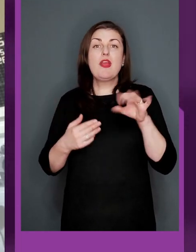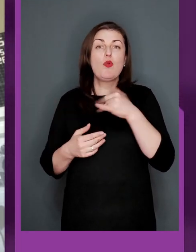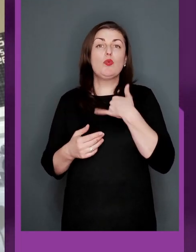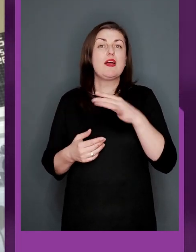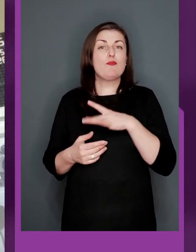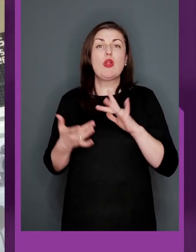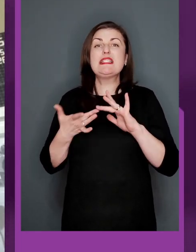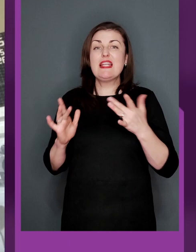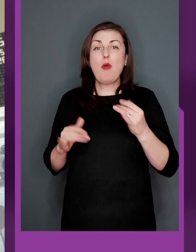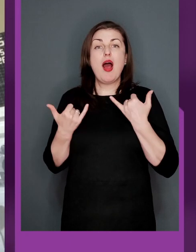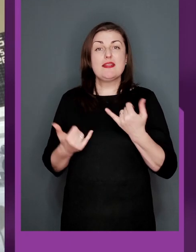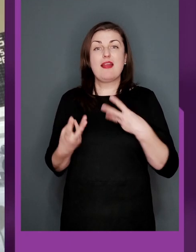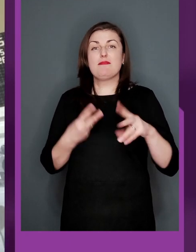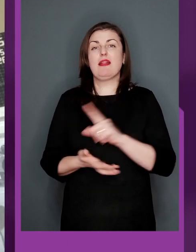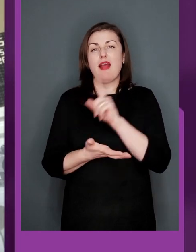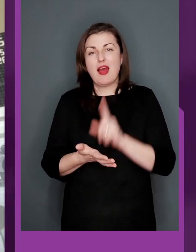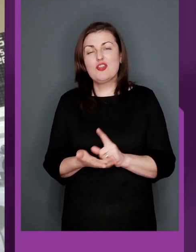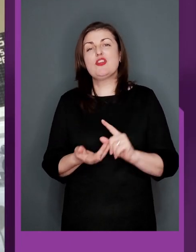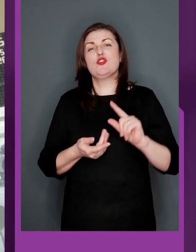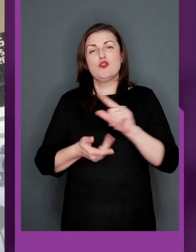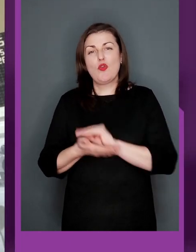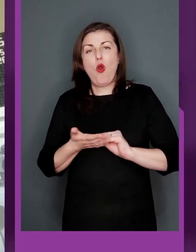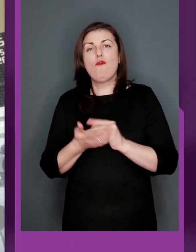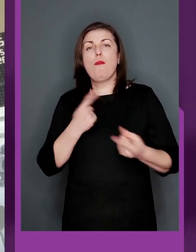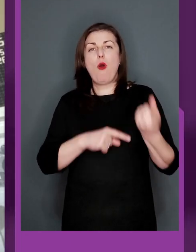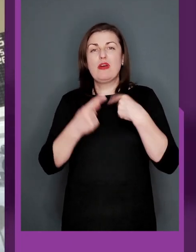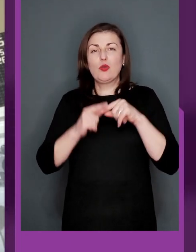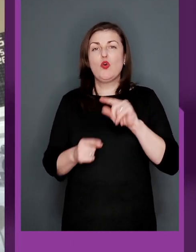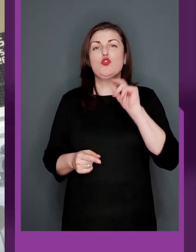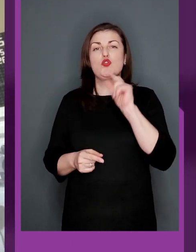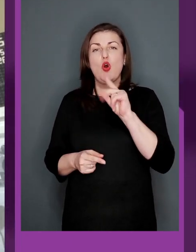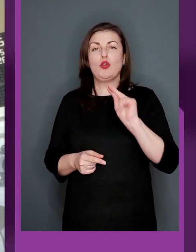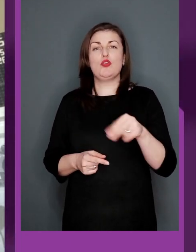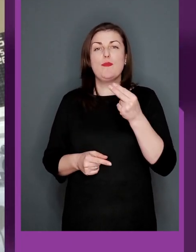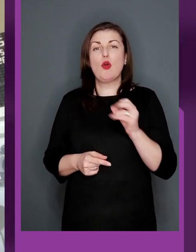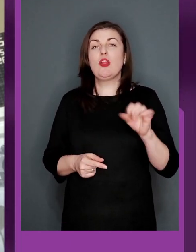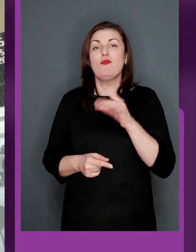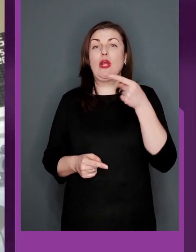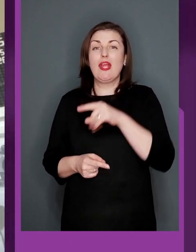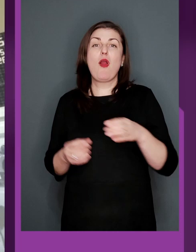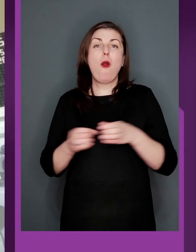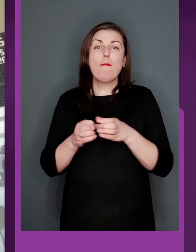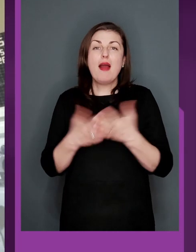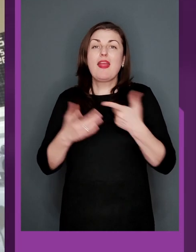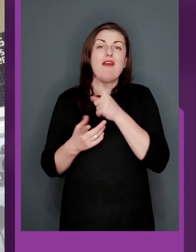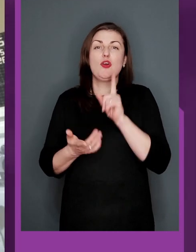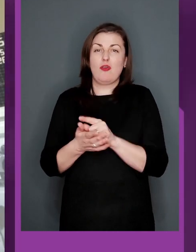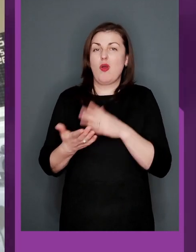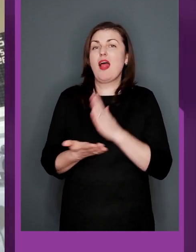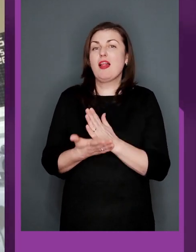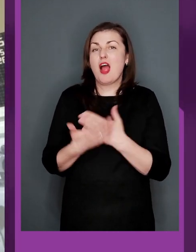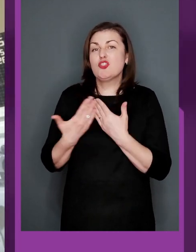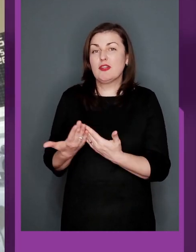Європи в нас було срібло. І зараз ми нарешті знову повернули золото чемпіонату Європи тій команді, який вона має належати.